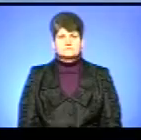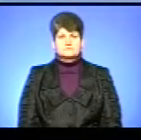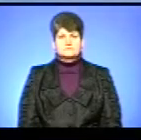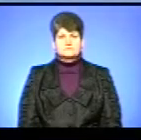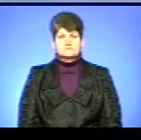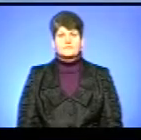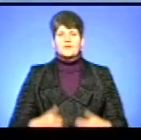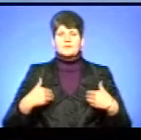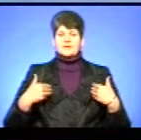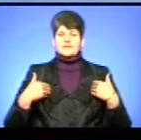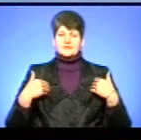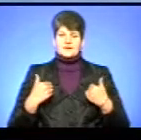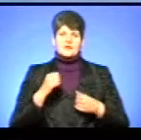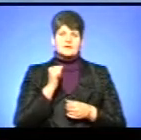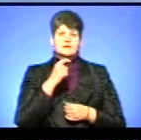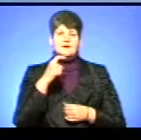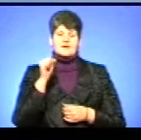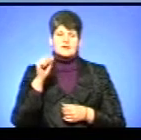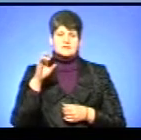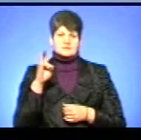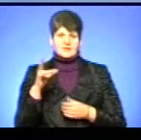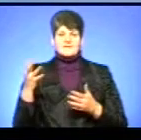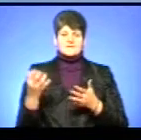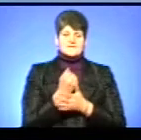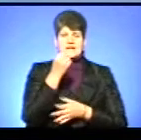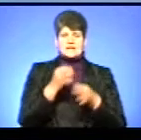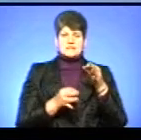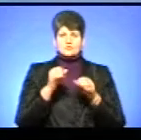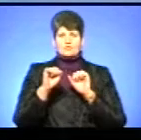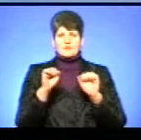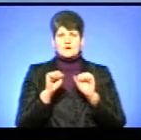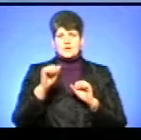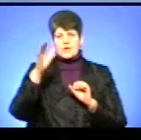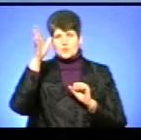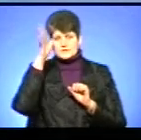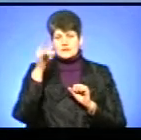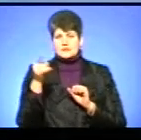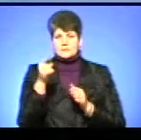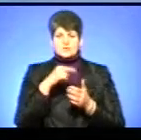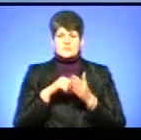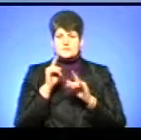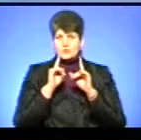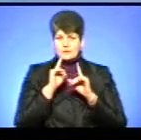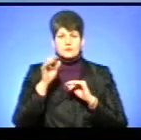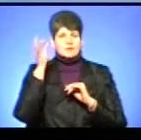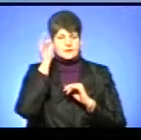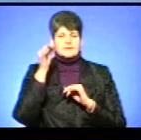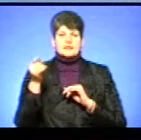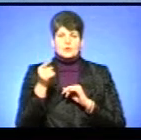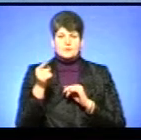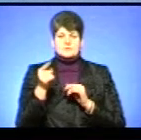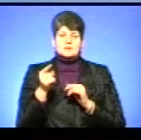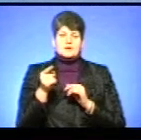Мої вітання. Анна Хасан виграла суд в управління освіти і науки Тернопільської міської ради. Нагадаю, Тернопільський